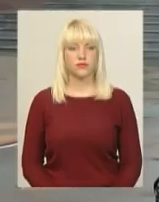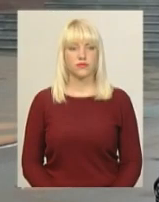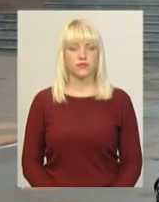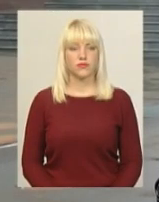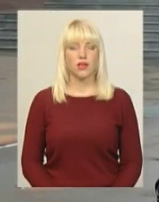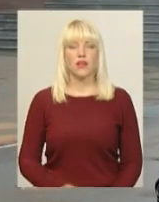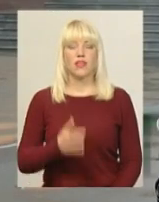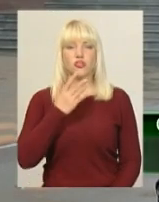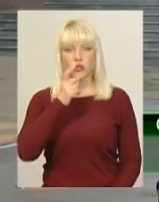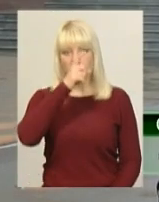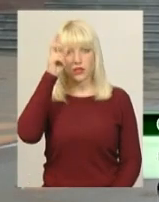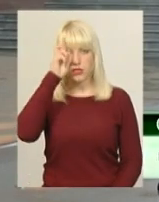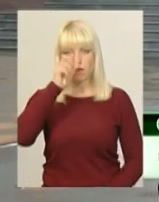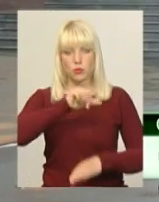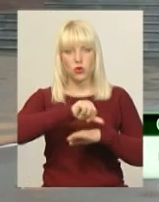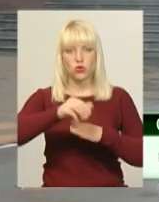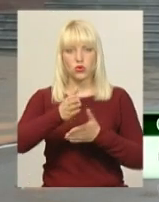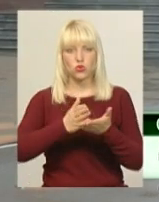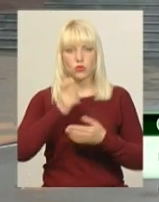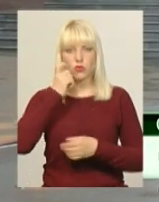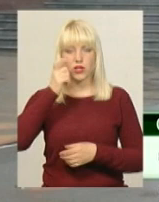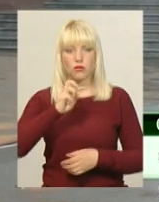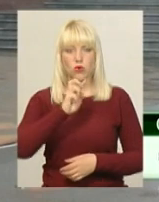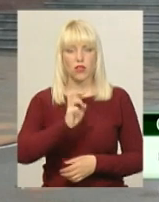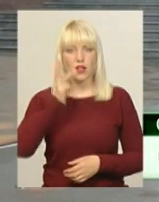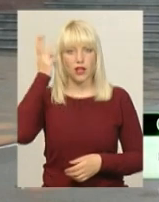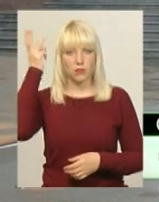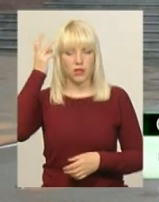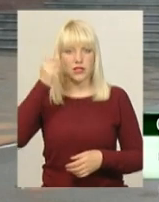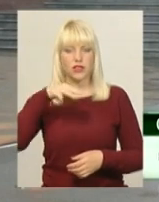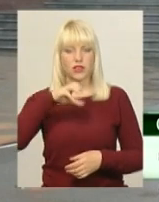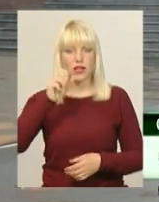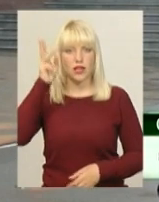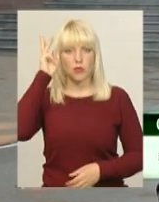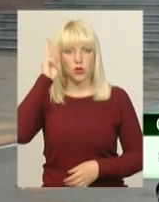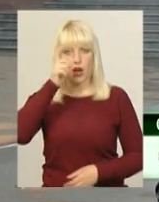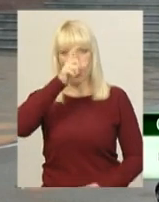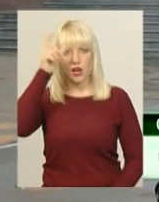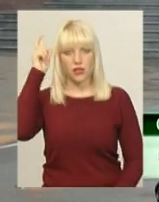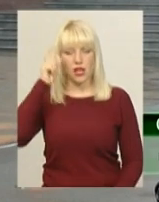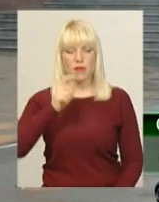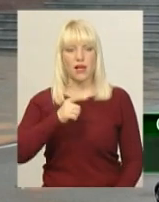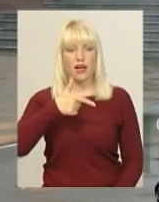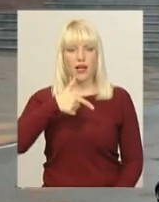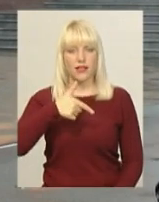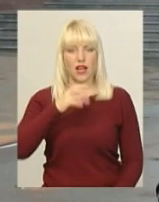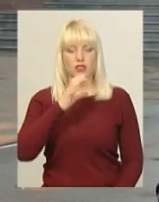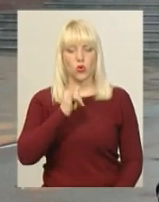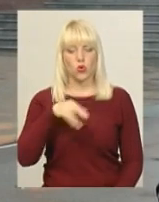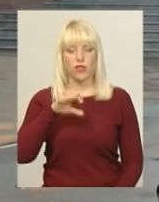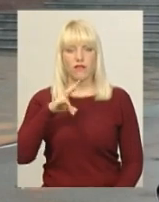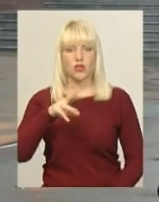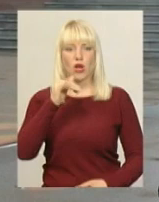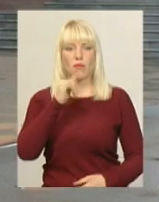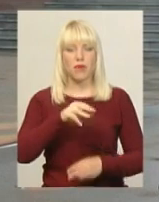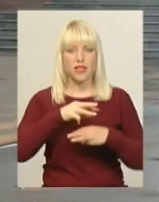Національна академія Державної прикордонної служби України імені Богдана Хмельницького та Дипломатична академія України імені Геннадія Удовенка при Міністерстві